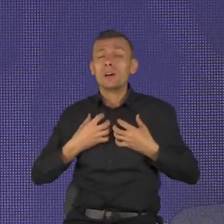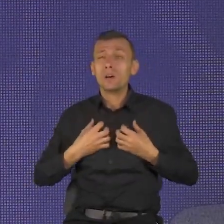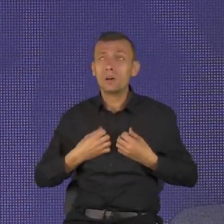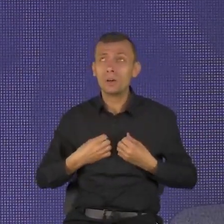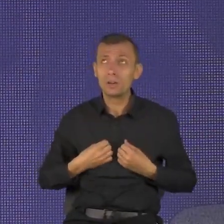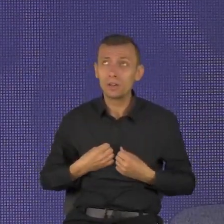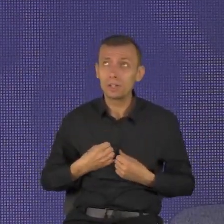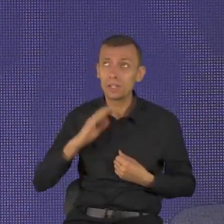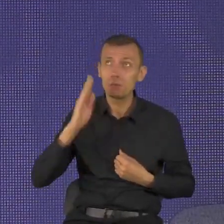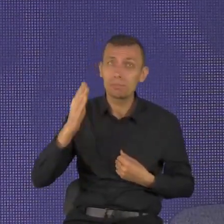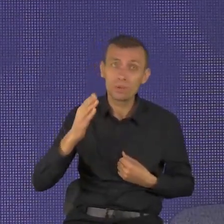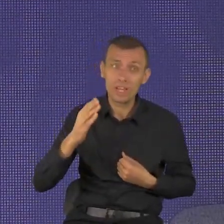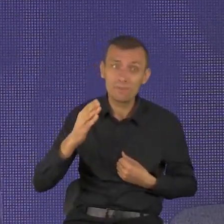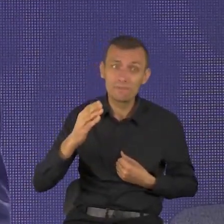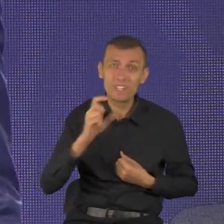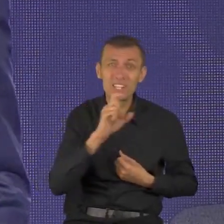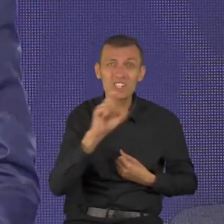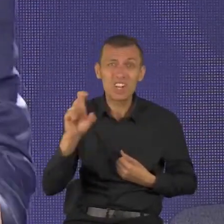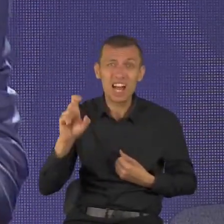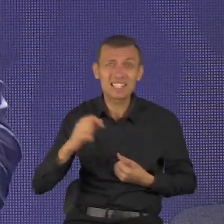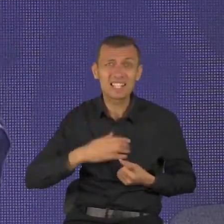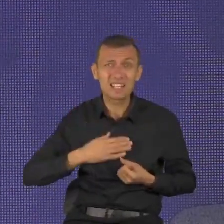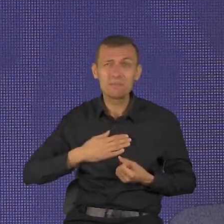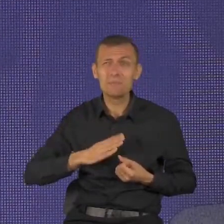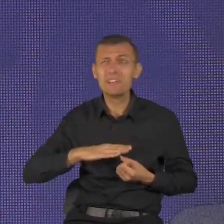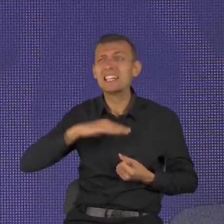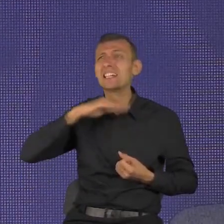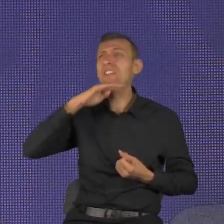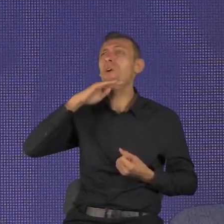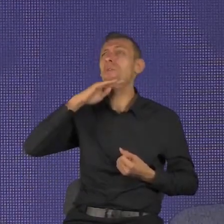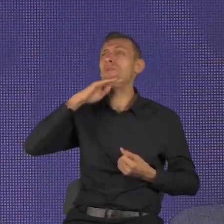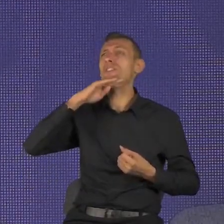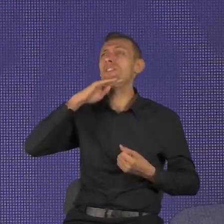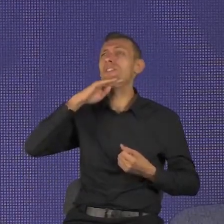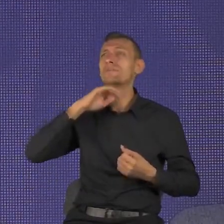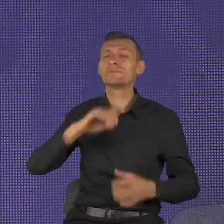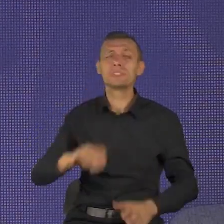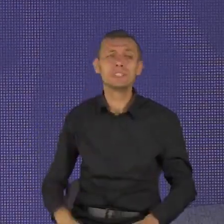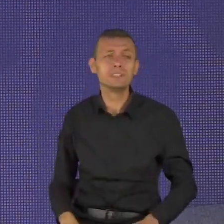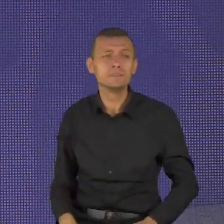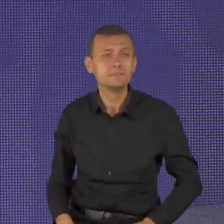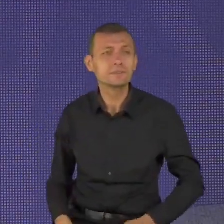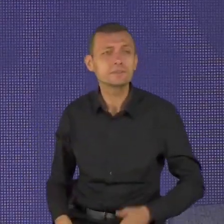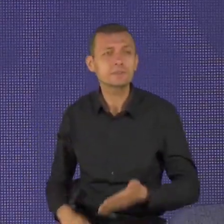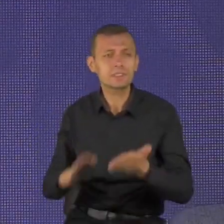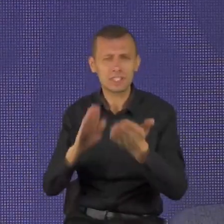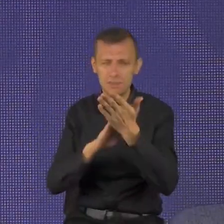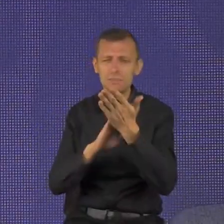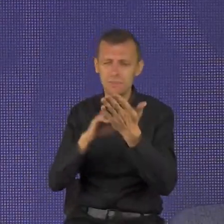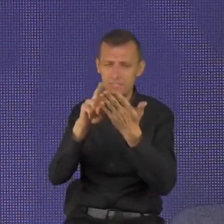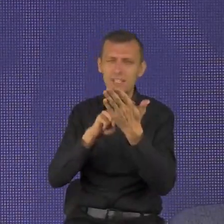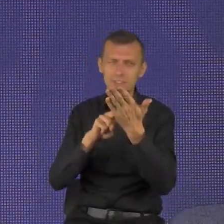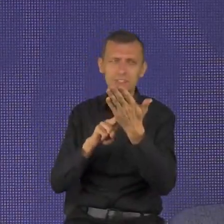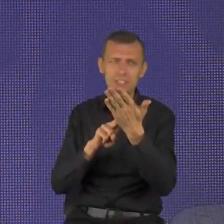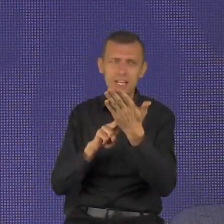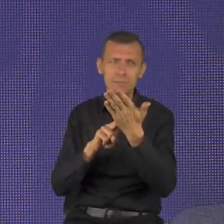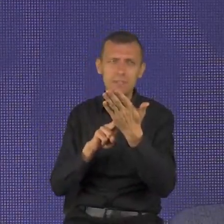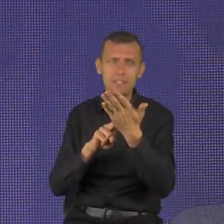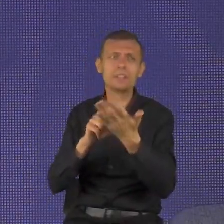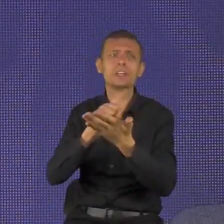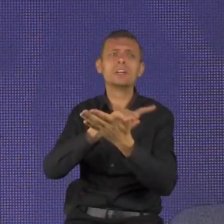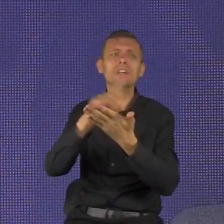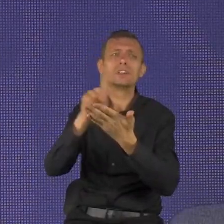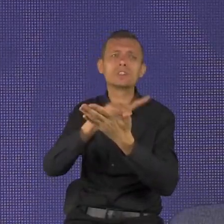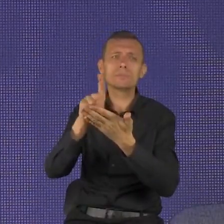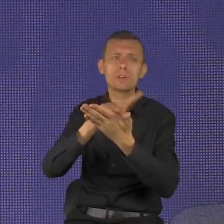że pośpiech i idące z nim w parze zamartwianie się mają dramatyczny wpływ na styl